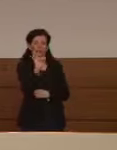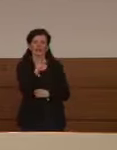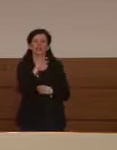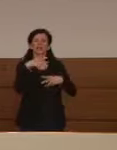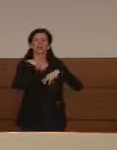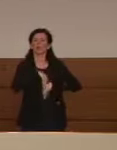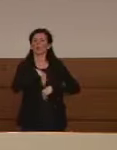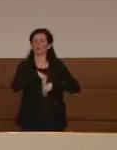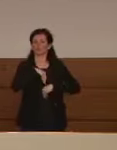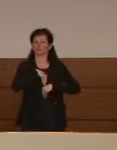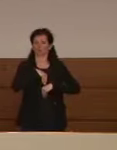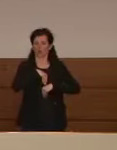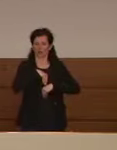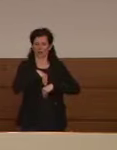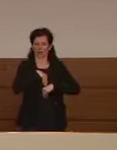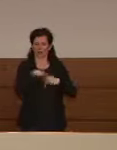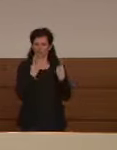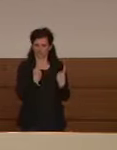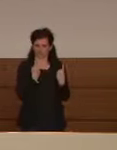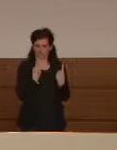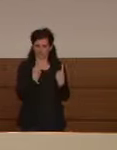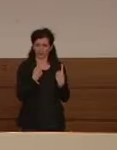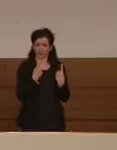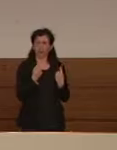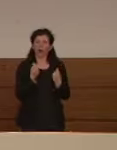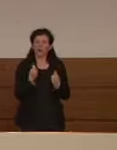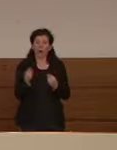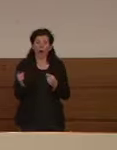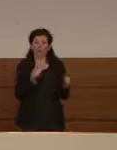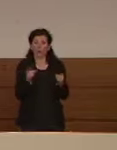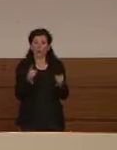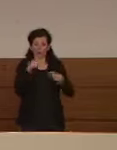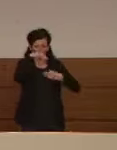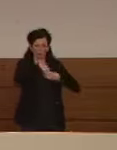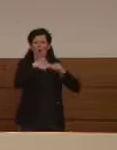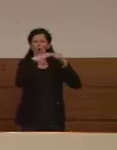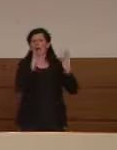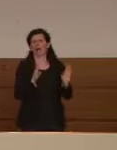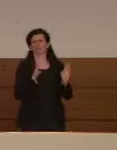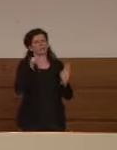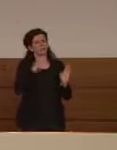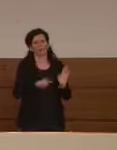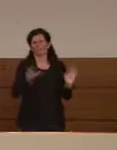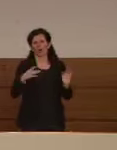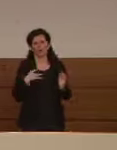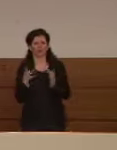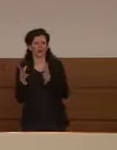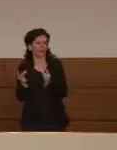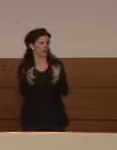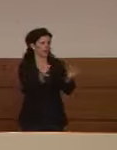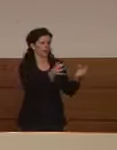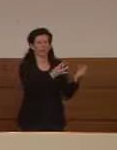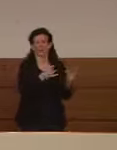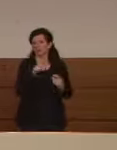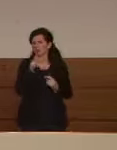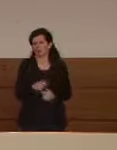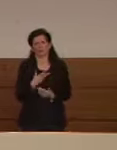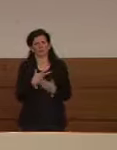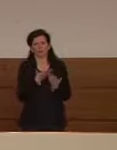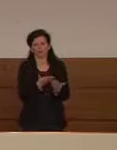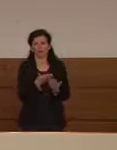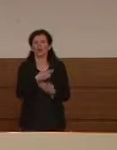acquisiti prima del lockdown dopo una certa trasmissione intrafamiliare persiste in genere noi facciamo un